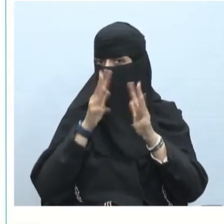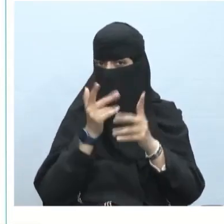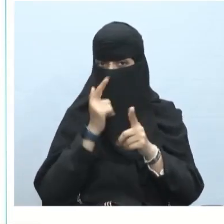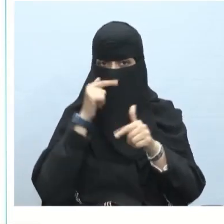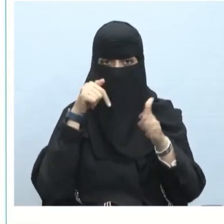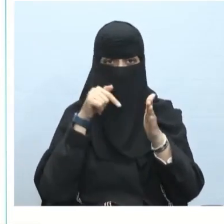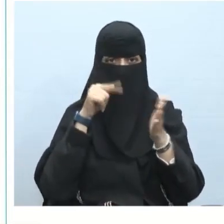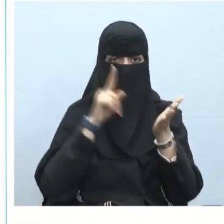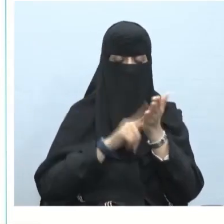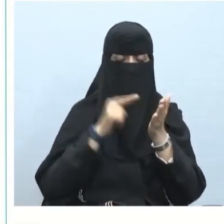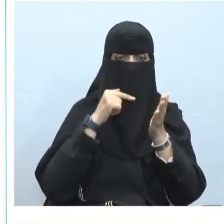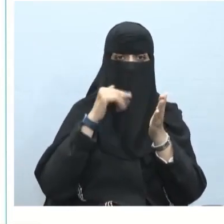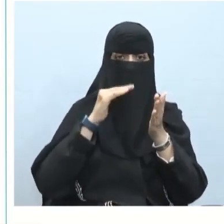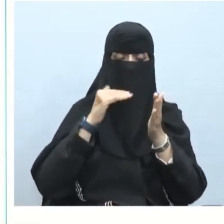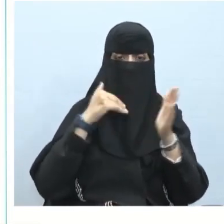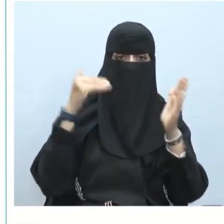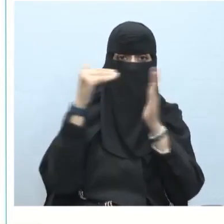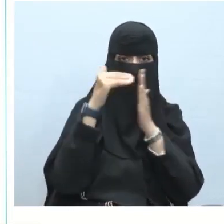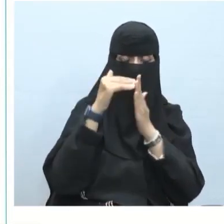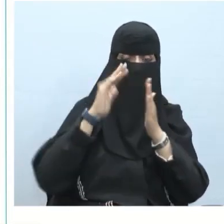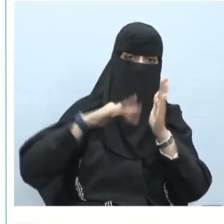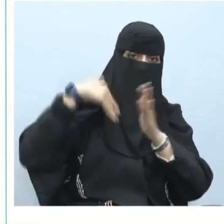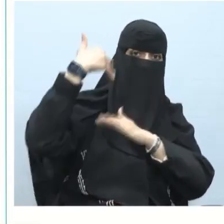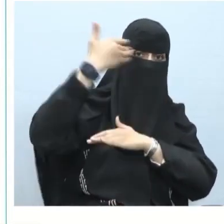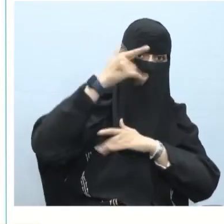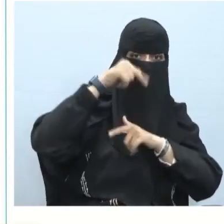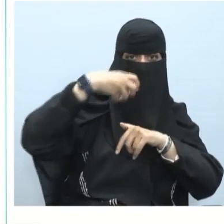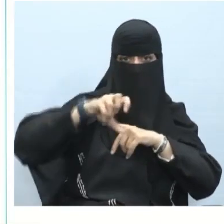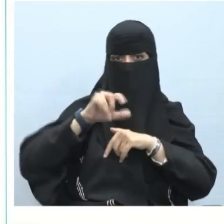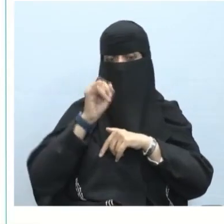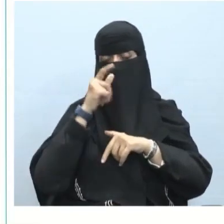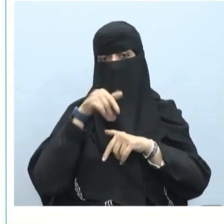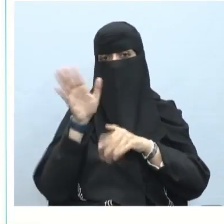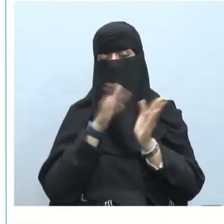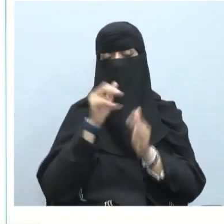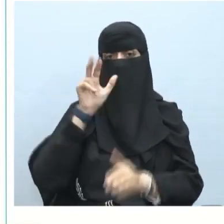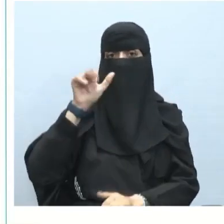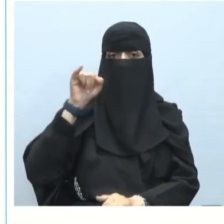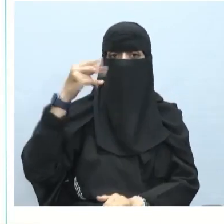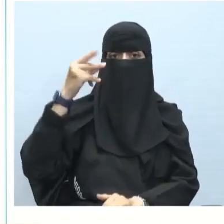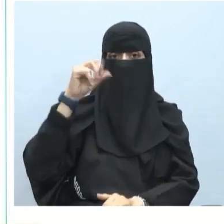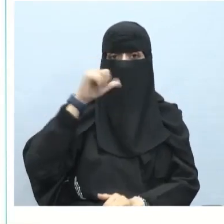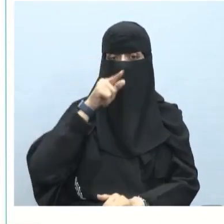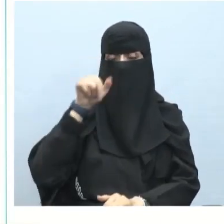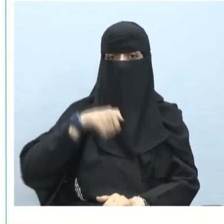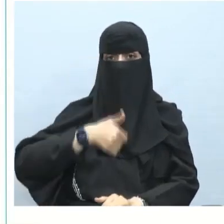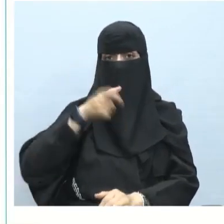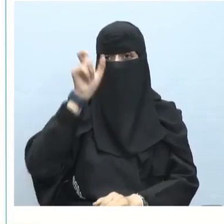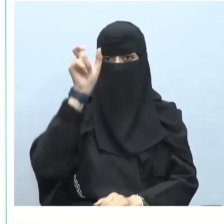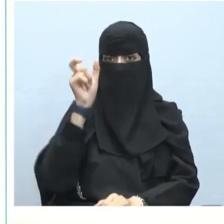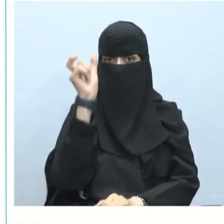أن يكون ما بعد حتى جزءا من المعطوف عليه فالأنبياء هم جزء